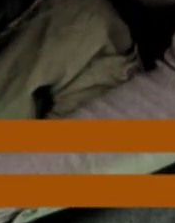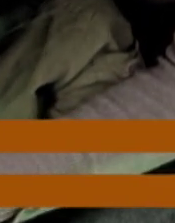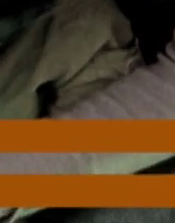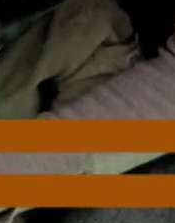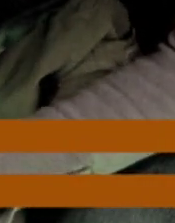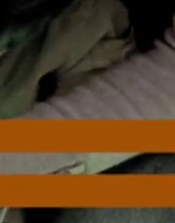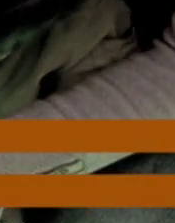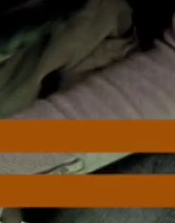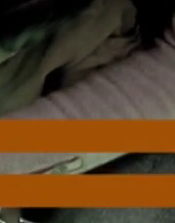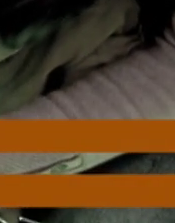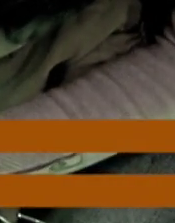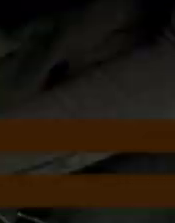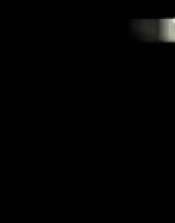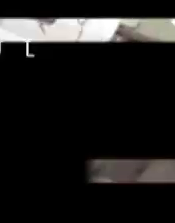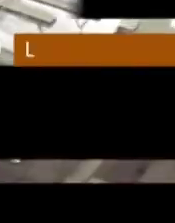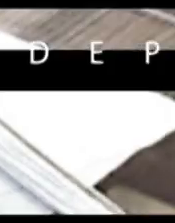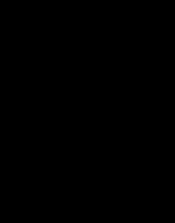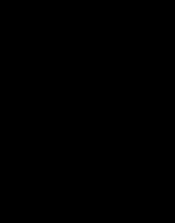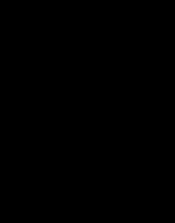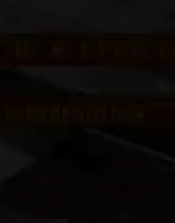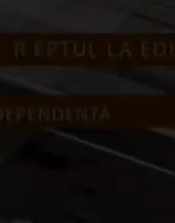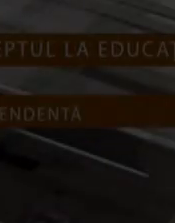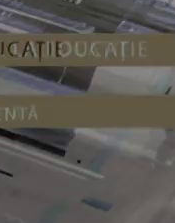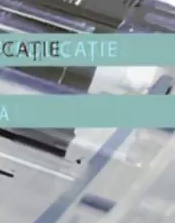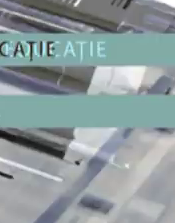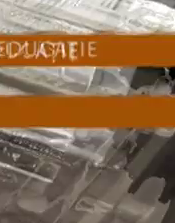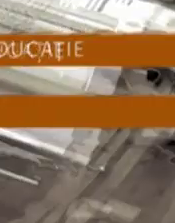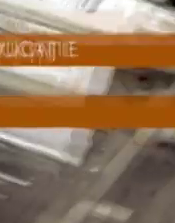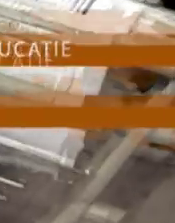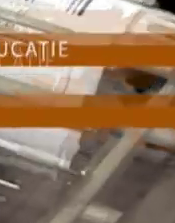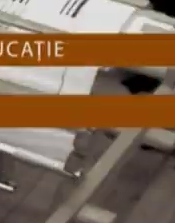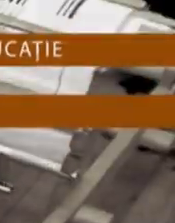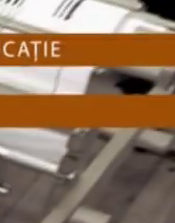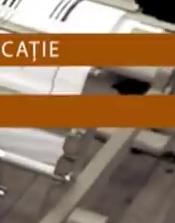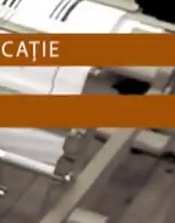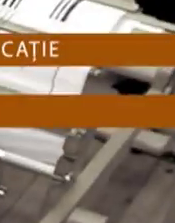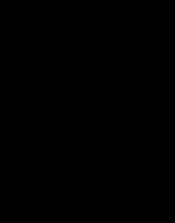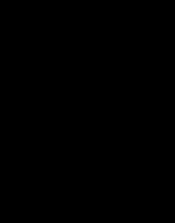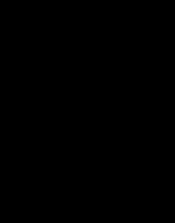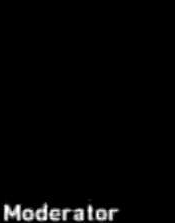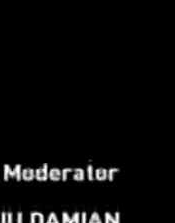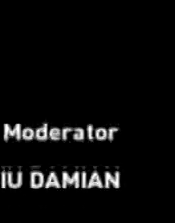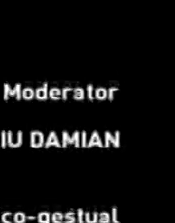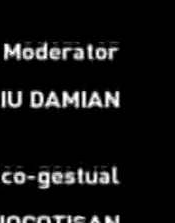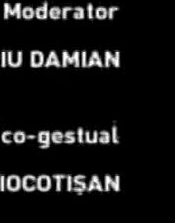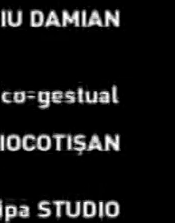copiii cu dizabilități au dreptul să învețe în orice școală Sunt